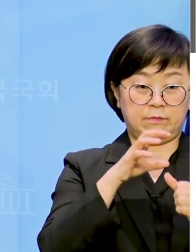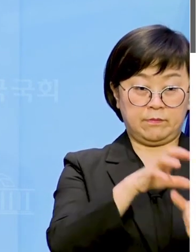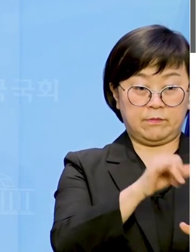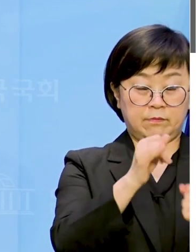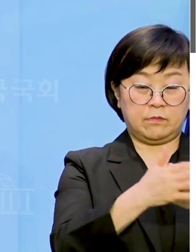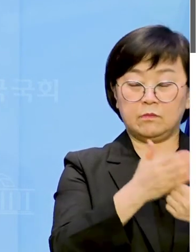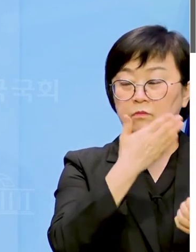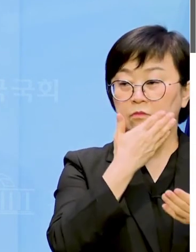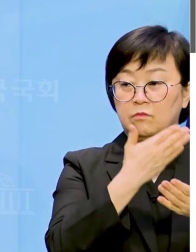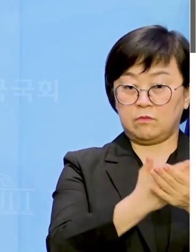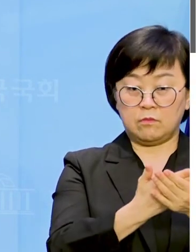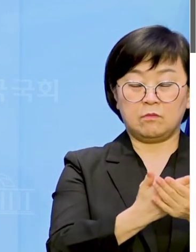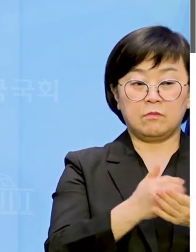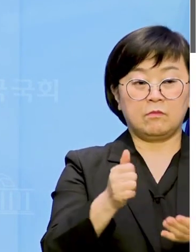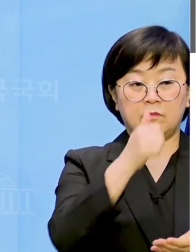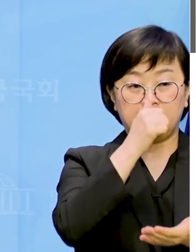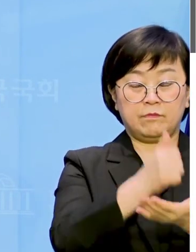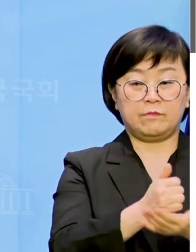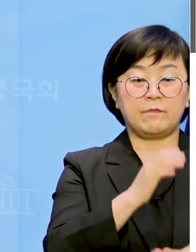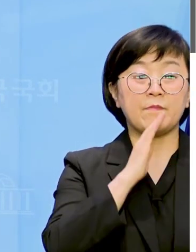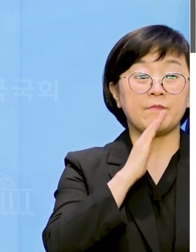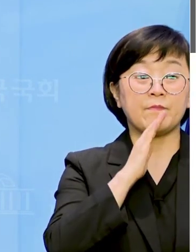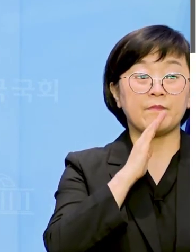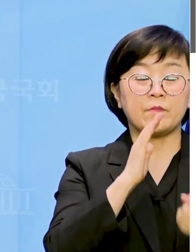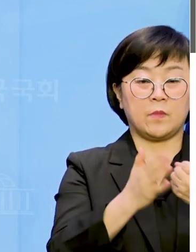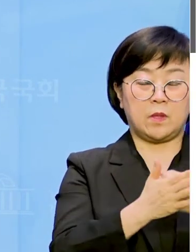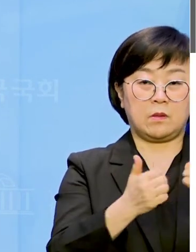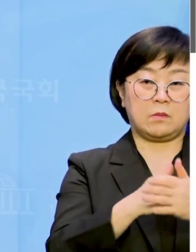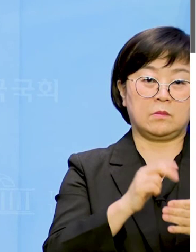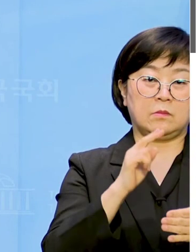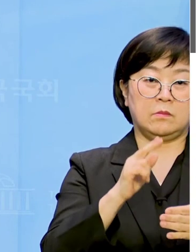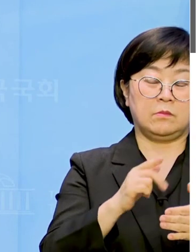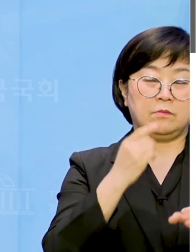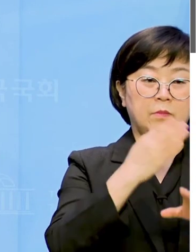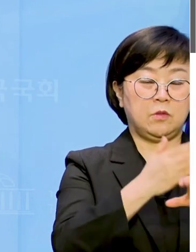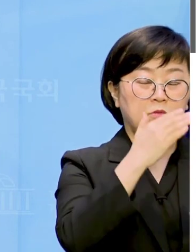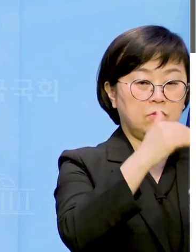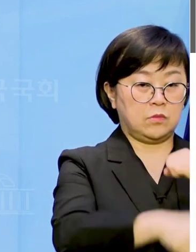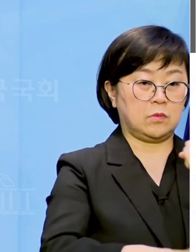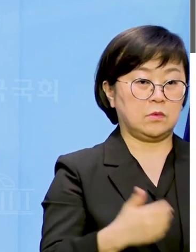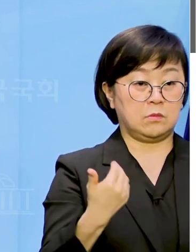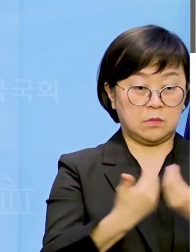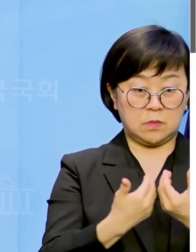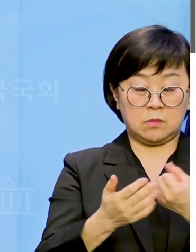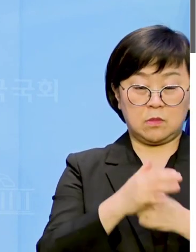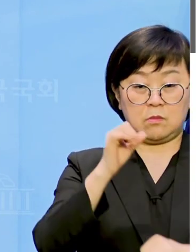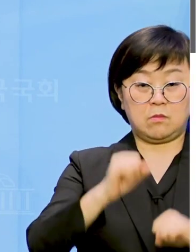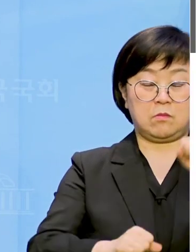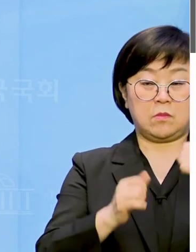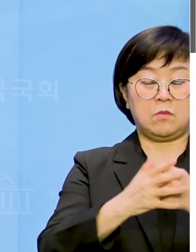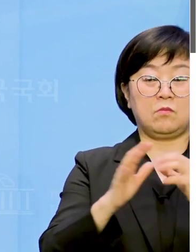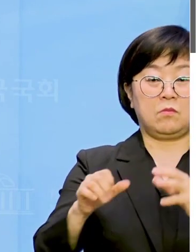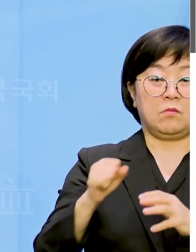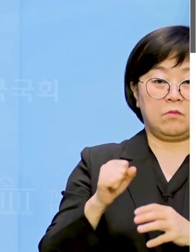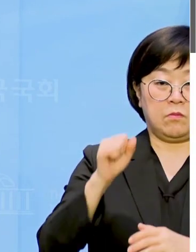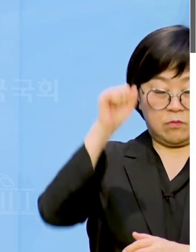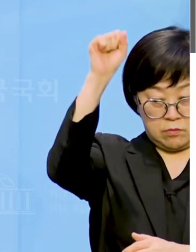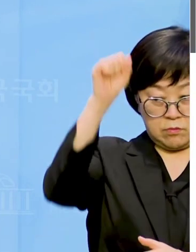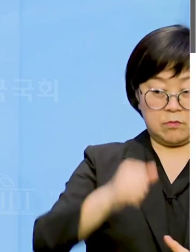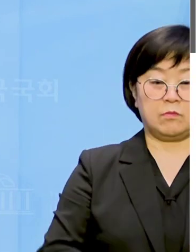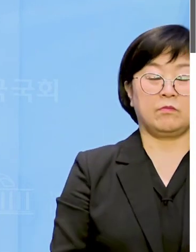중대범죄입니다. 이러한 반민주적이고 반사회적인 행위를 한 국민의힘을